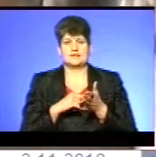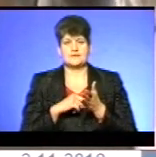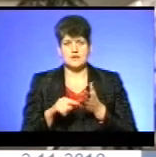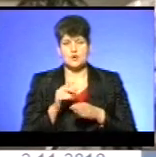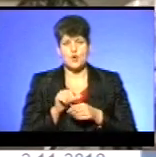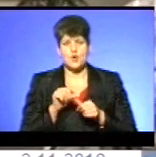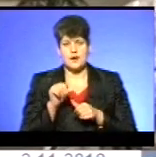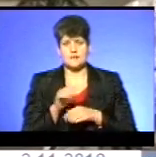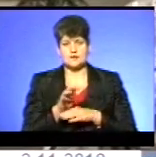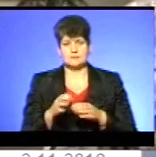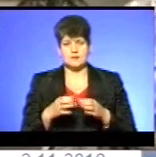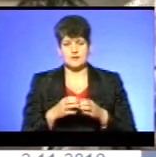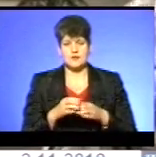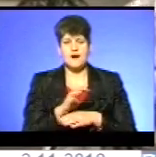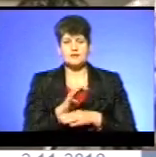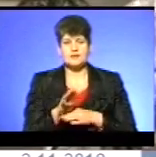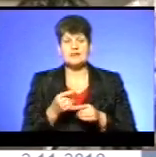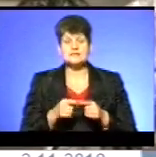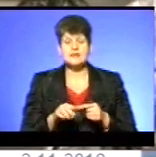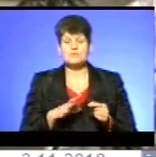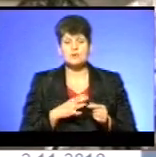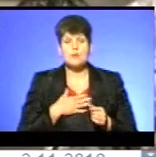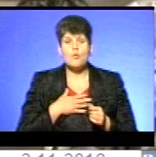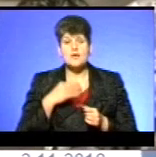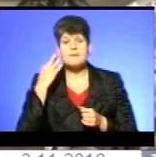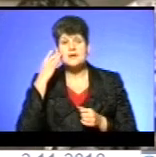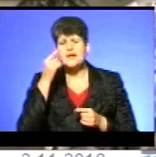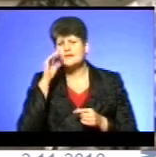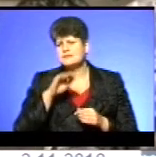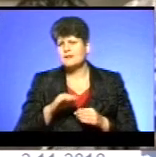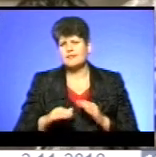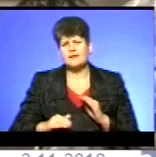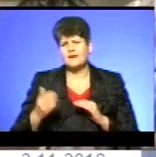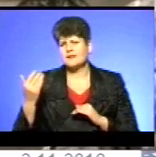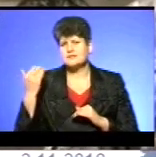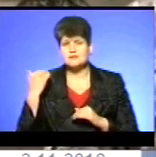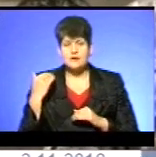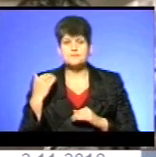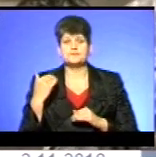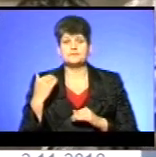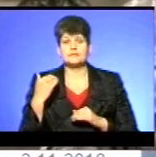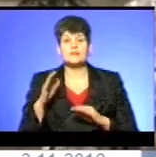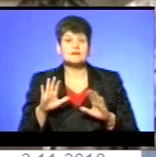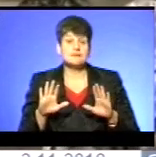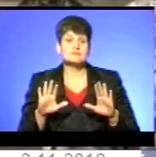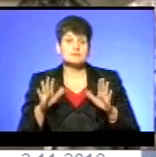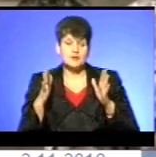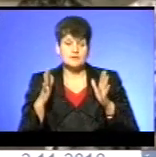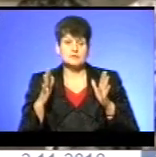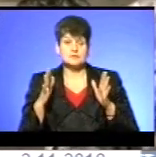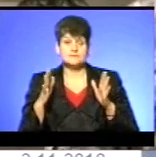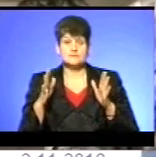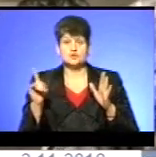бригади. Артилерія – це моя була мрія з дитинства. Ну, так сталося, в державі